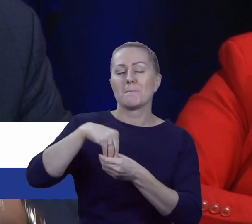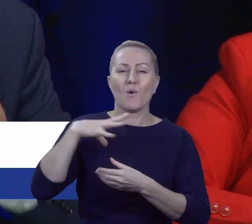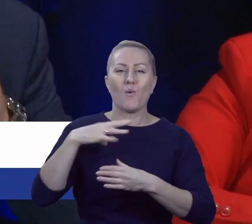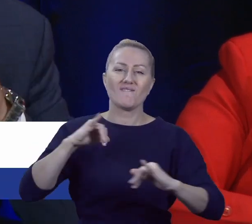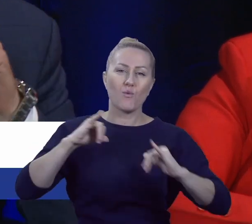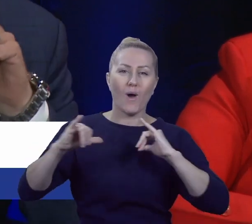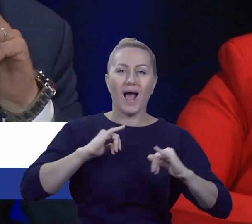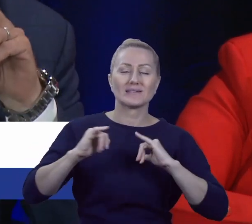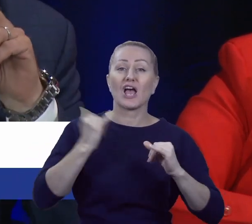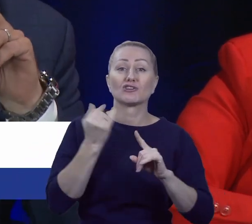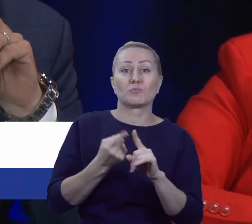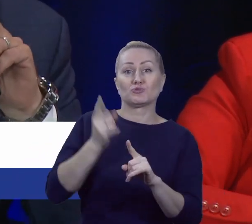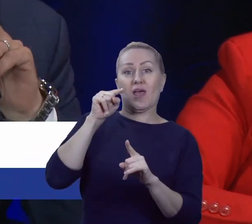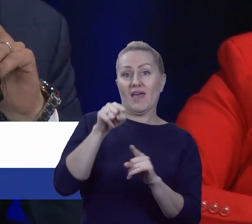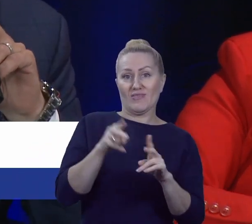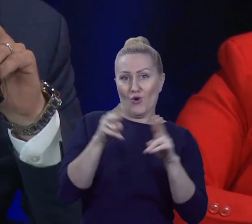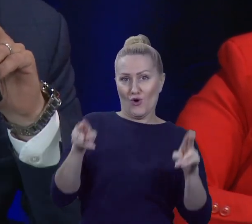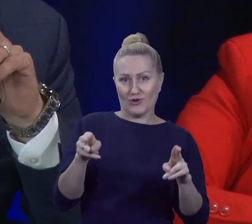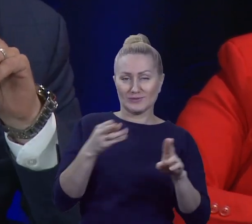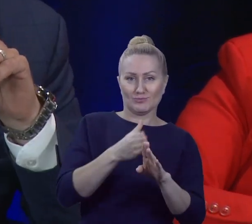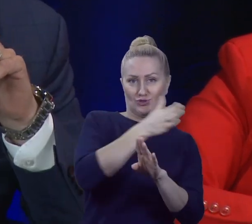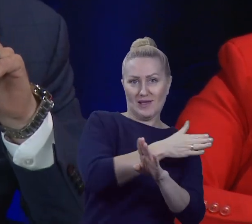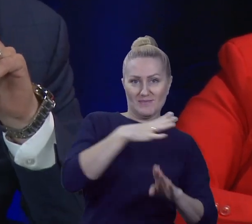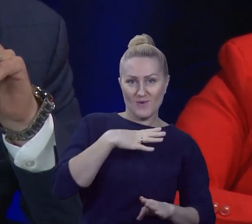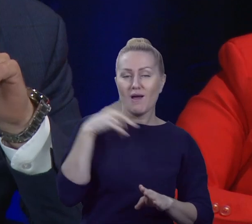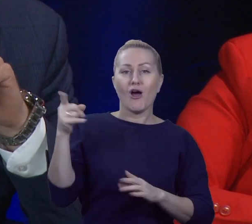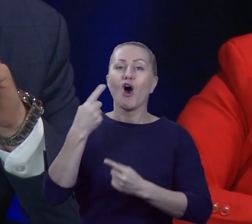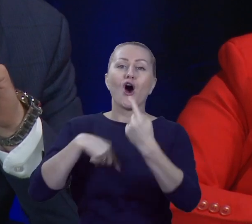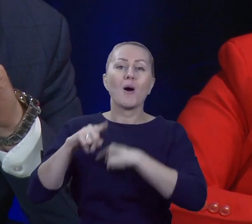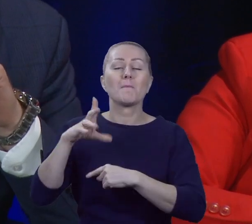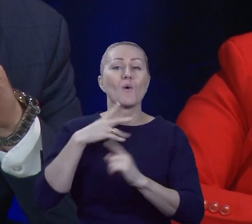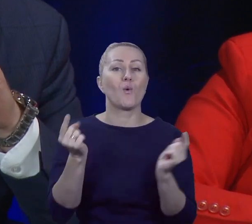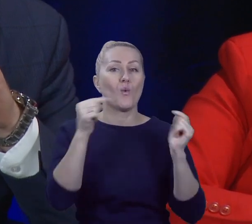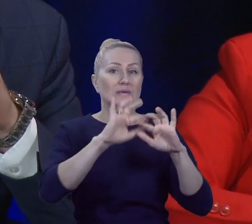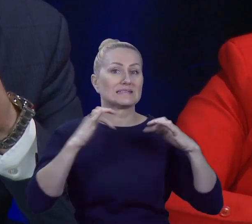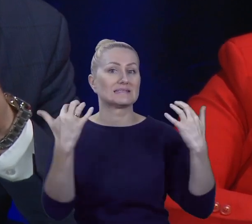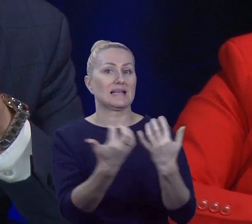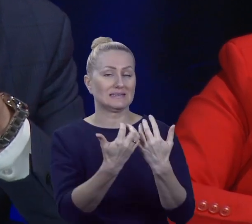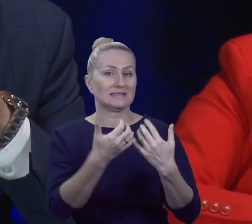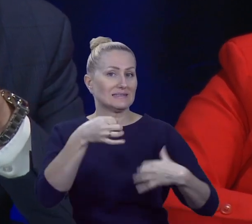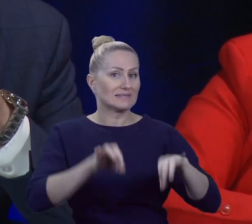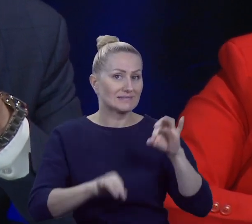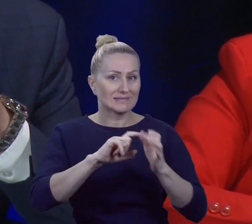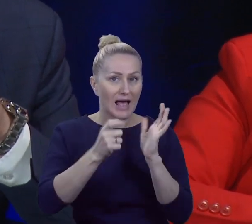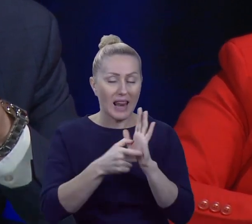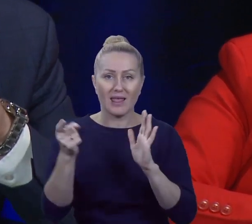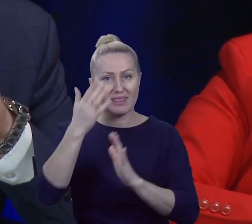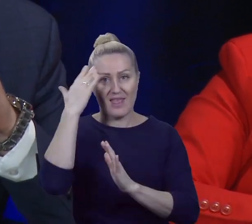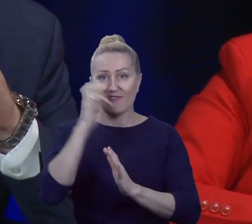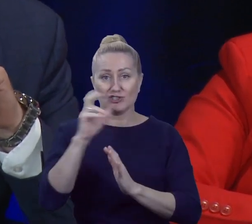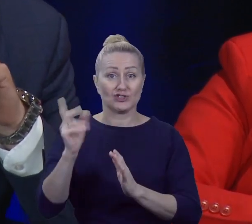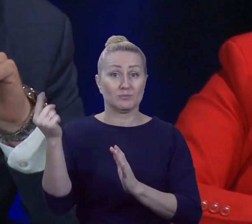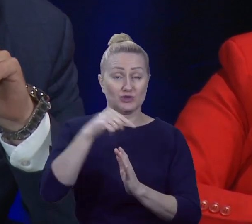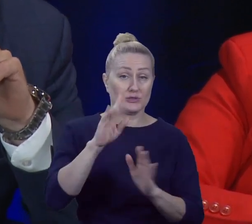okresem czasu. I opowiadali, że gdy wchodzili na salę sesyjną, to nigdy nie wiedzieli, czy wyjdą w tej funkcji, której są, czy wyjdą w innej